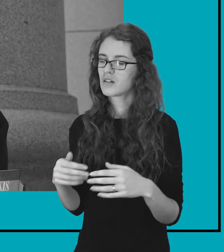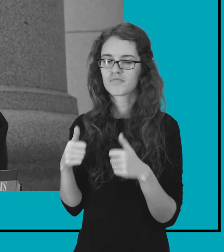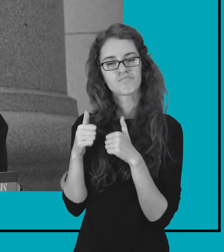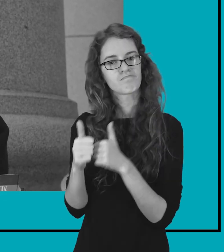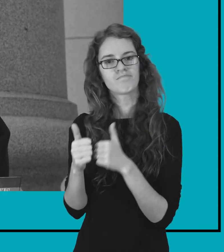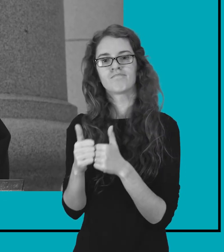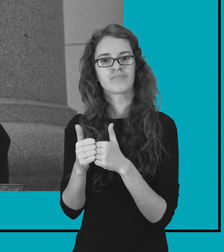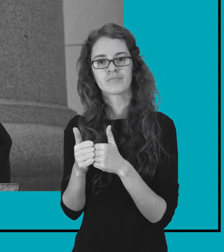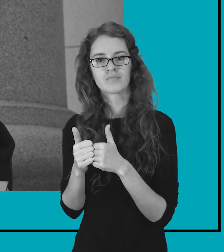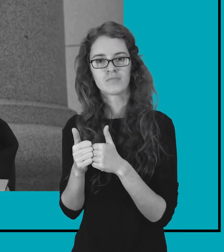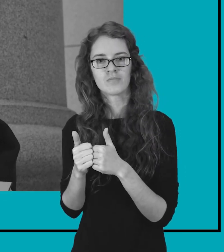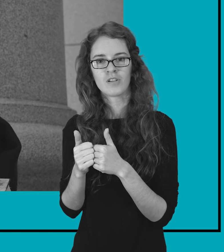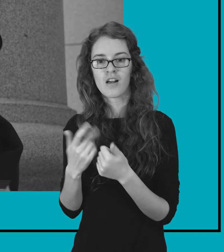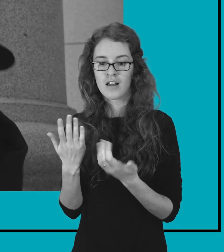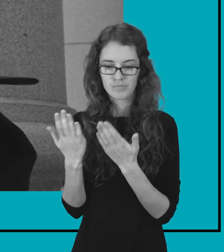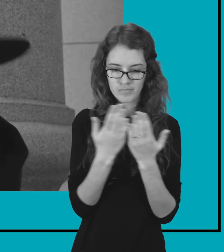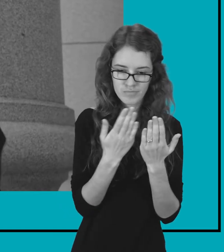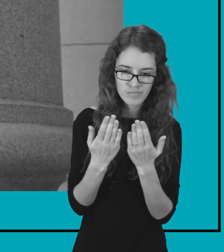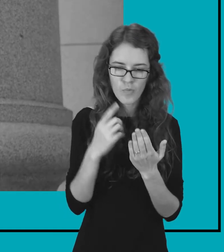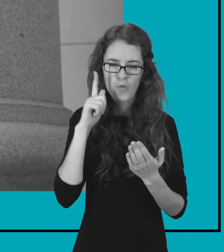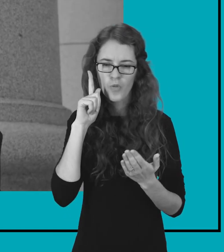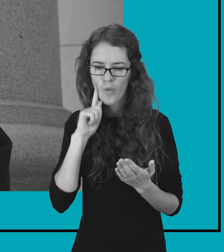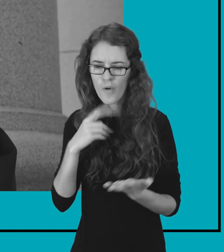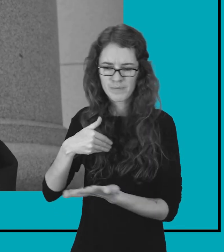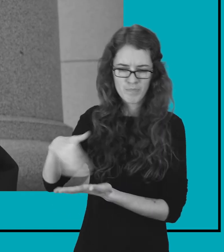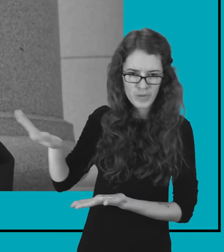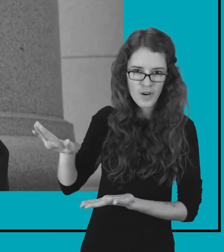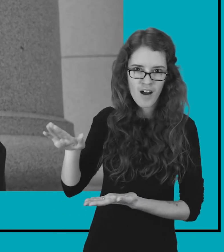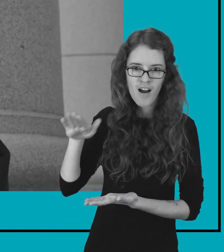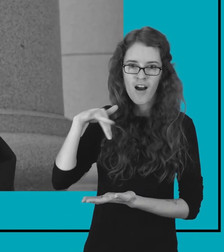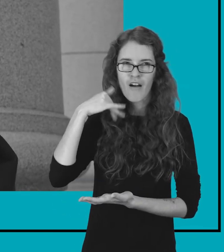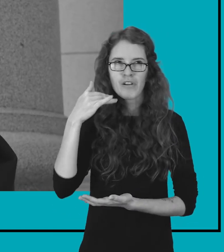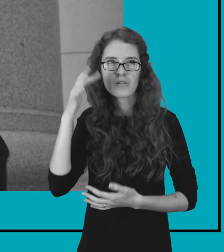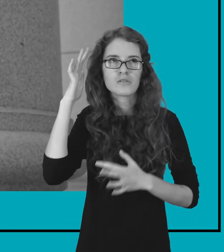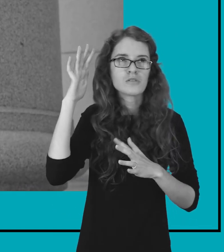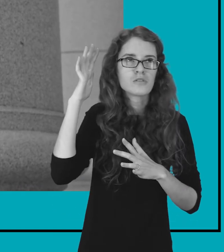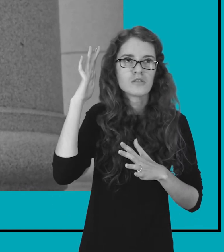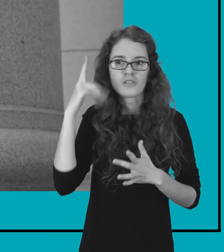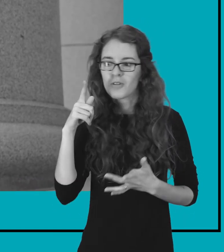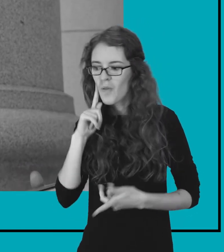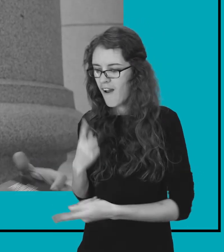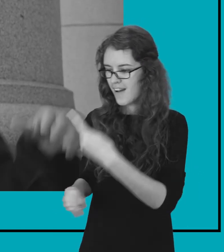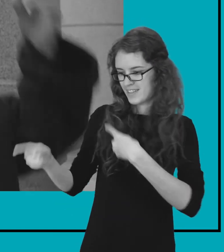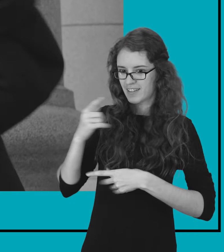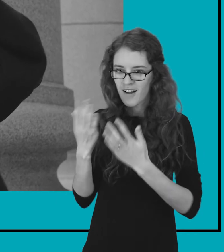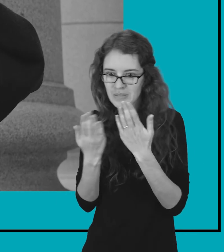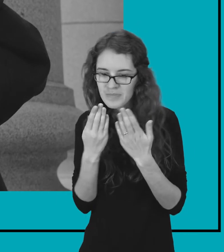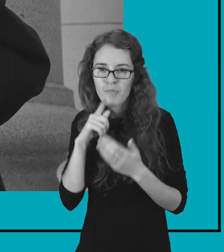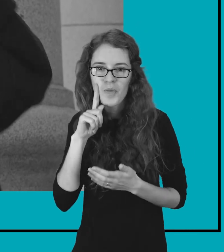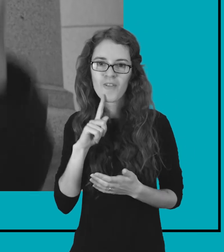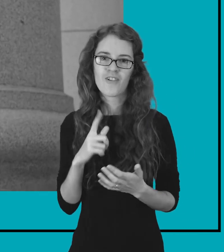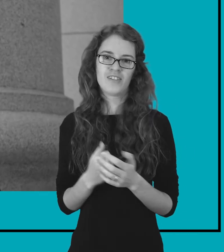taip norisi numest ir paskui po kieką laiko vis tiek tu ją nori pasiimti.